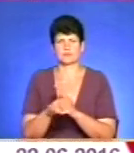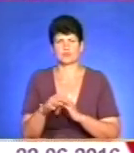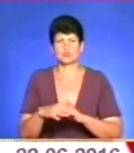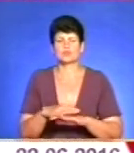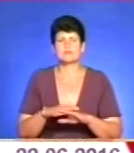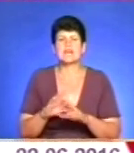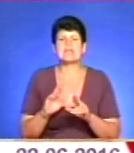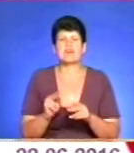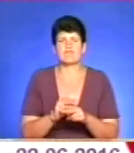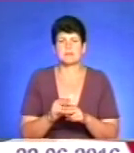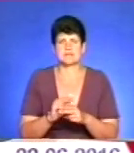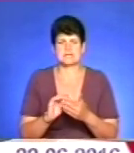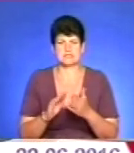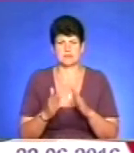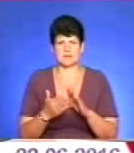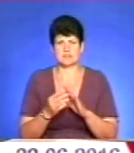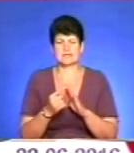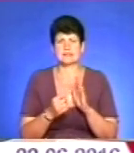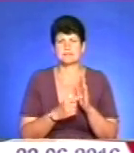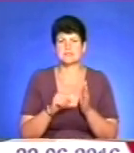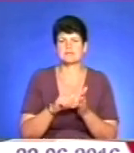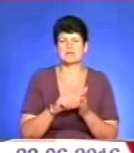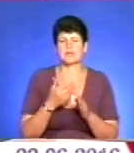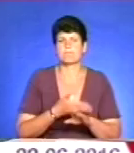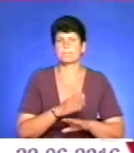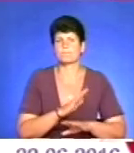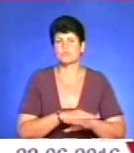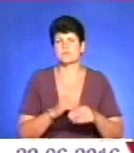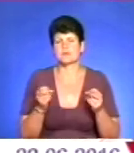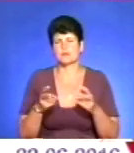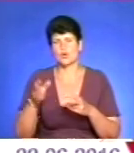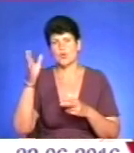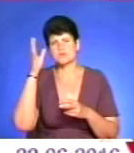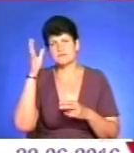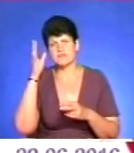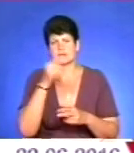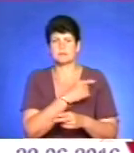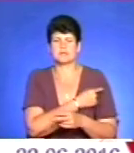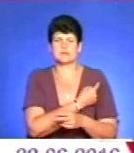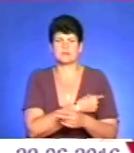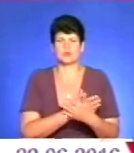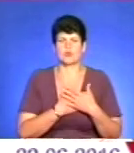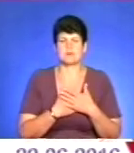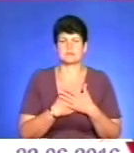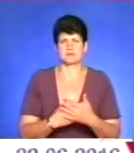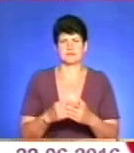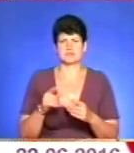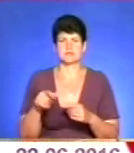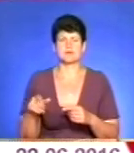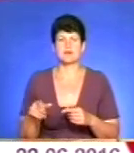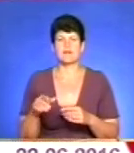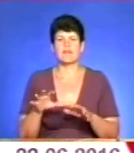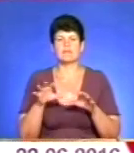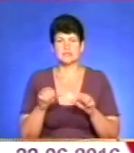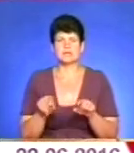виправити ситуацію, ділилися представники з Польщі і з фахівцями освіти, медицини, громадськими активістами краю. Влада також не стоїть